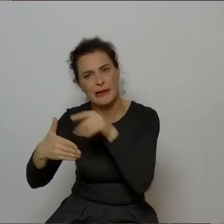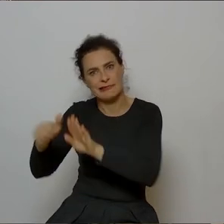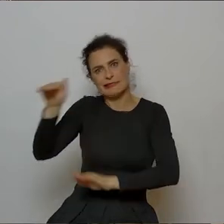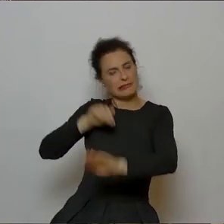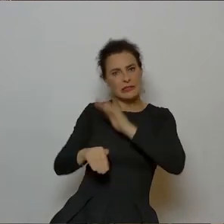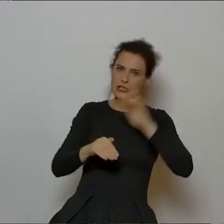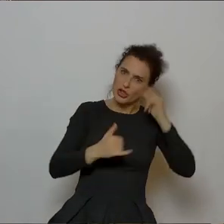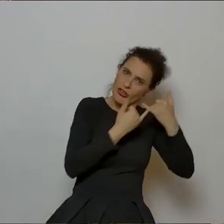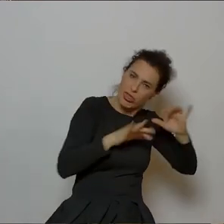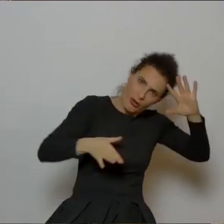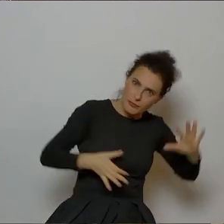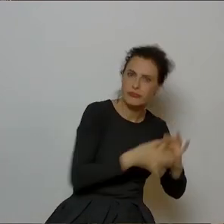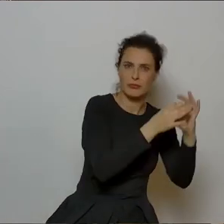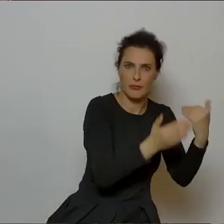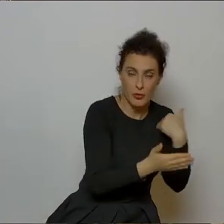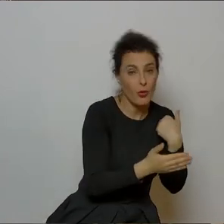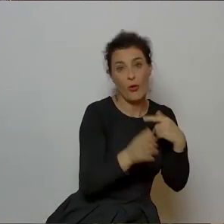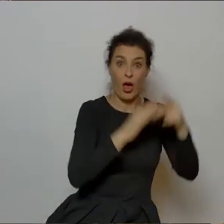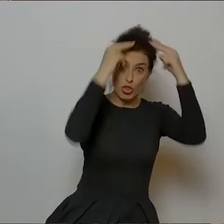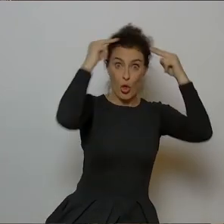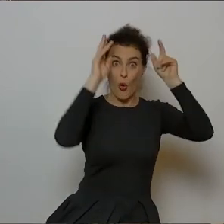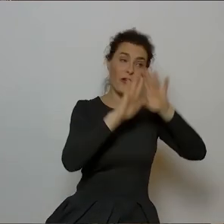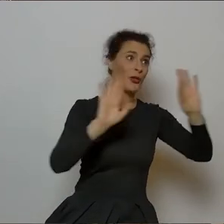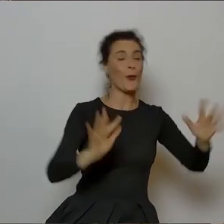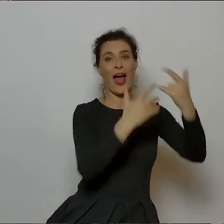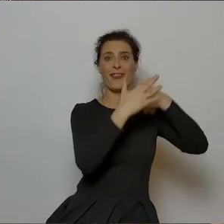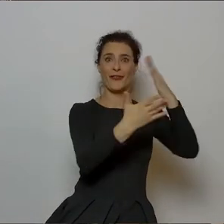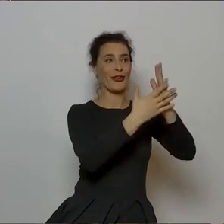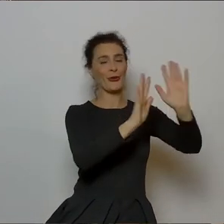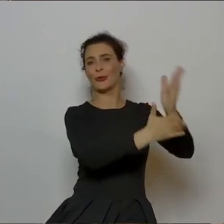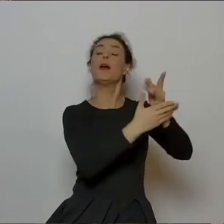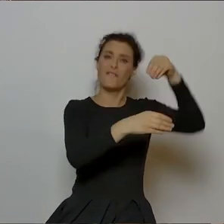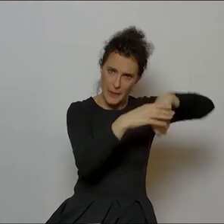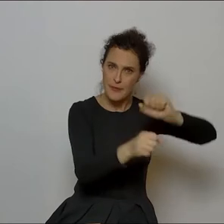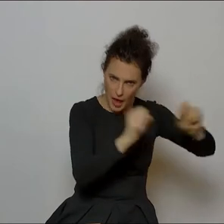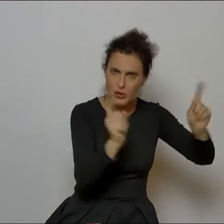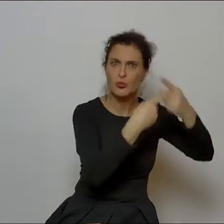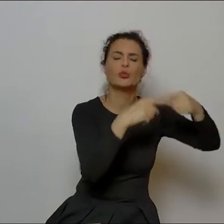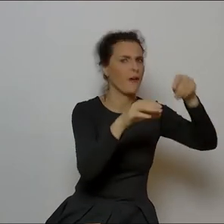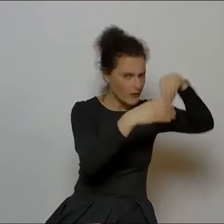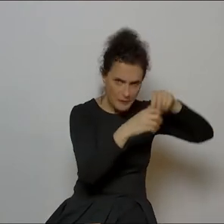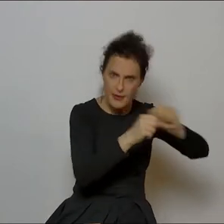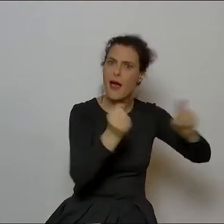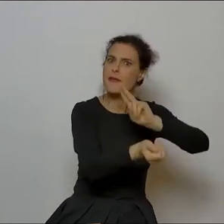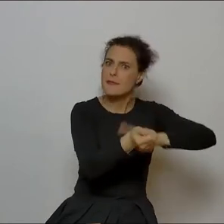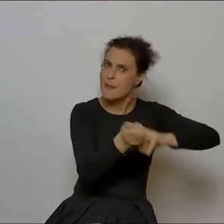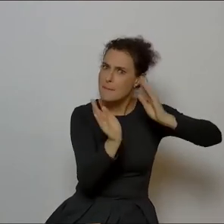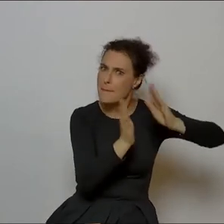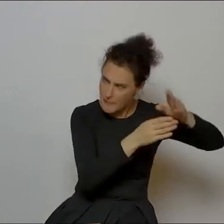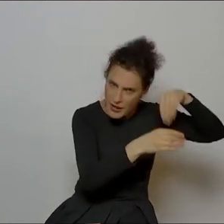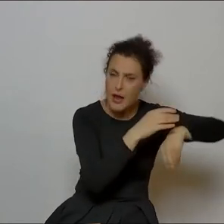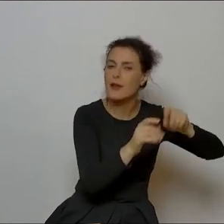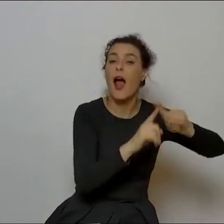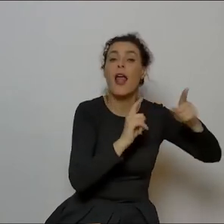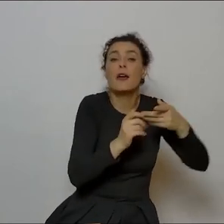i rzeczywiście Norwid nie jest łatwy do, ma w sobie dużo tej muzyki, ma w sobie dużo rytmiczności, ale